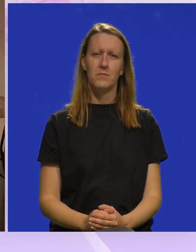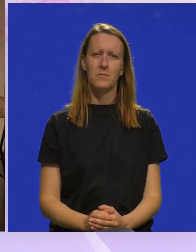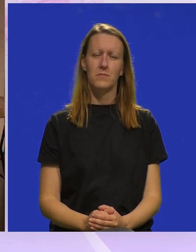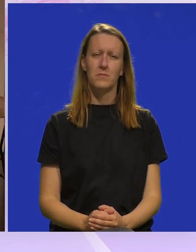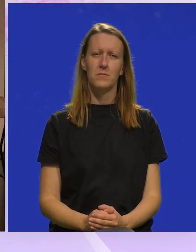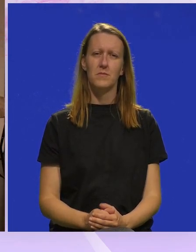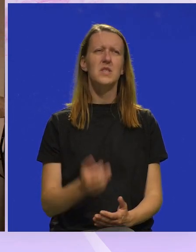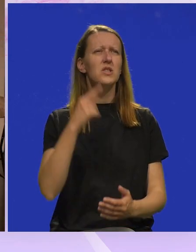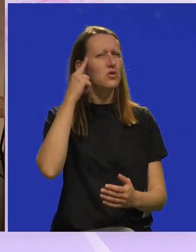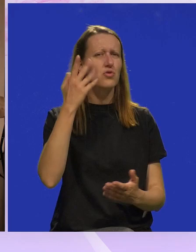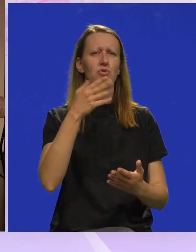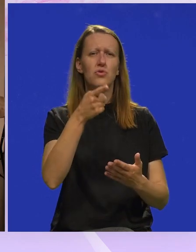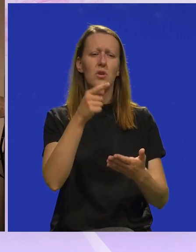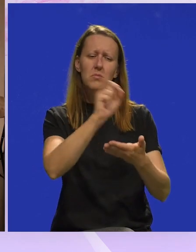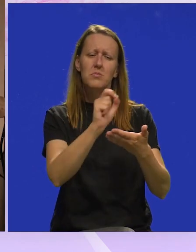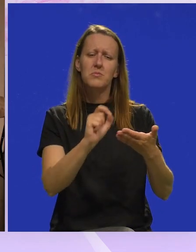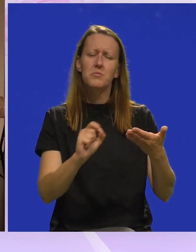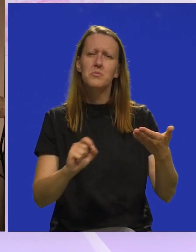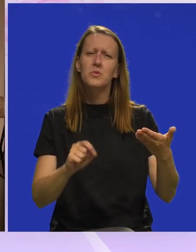A se znača za te šta meni?